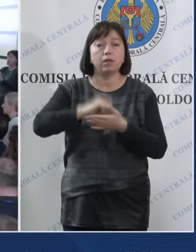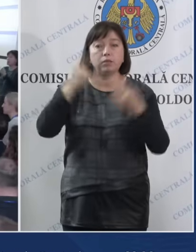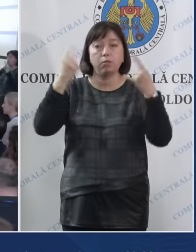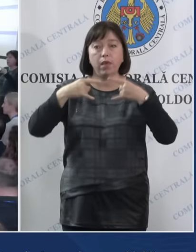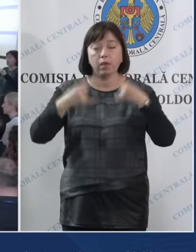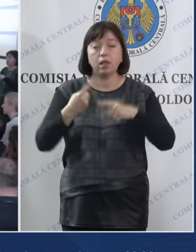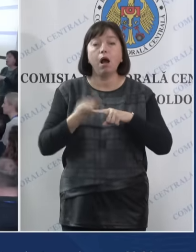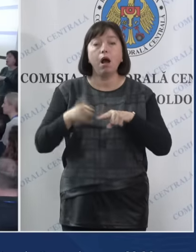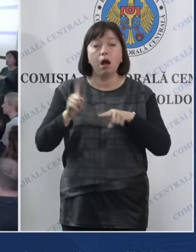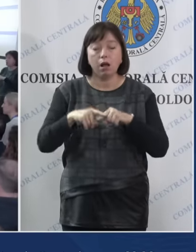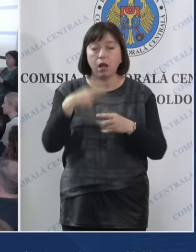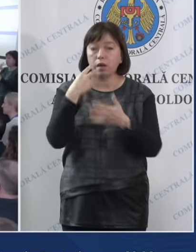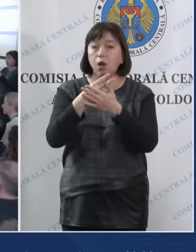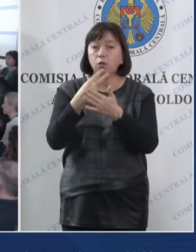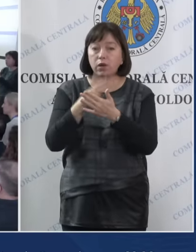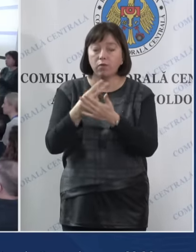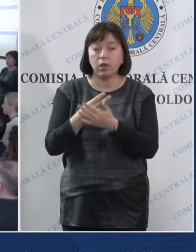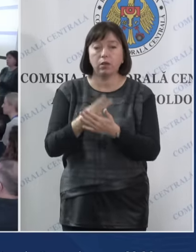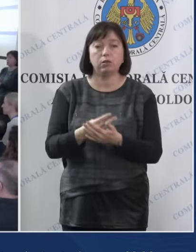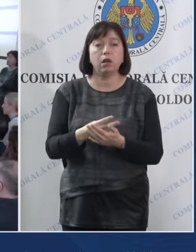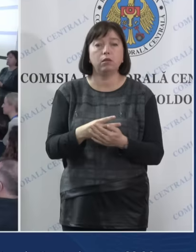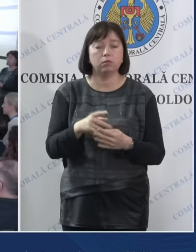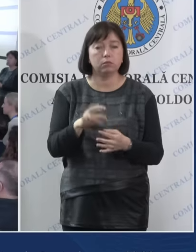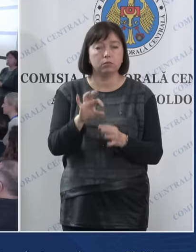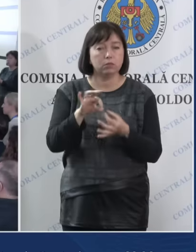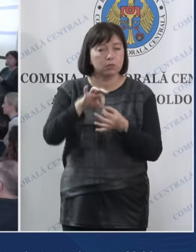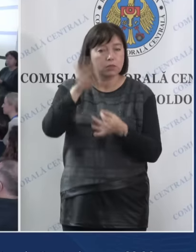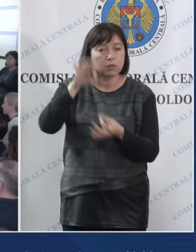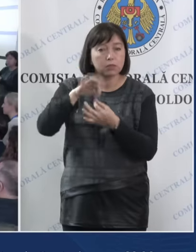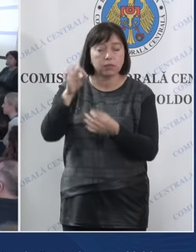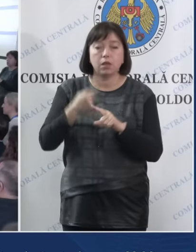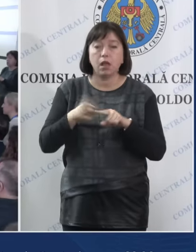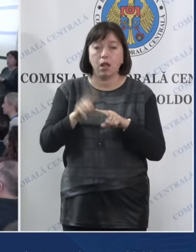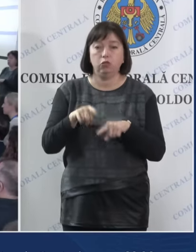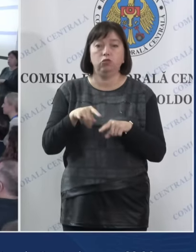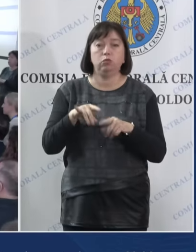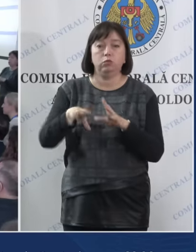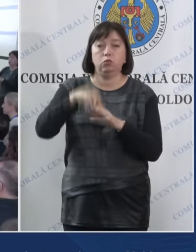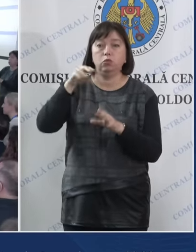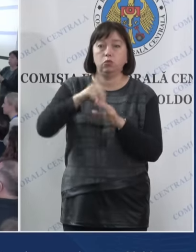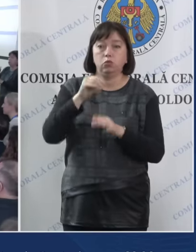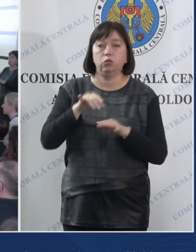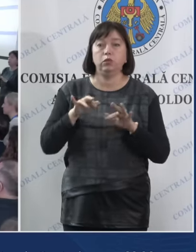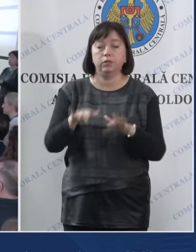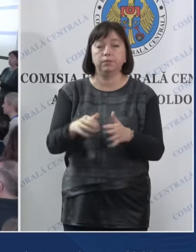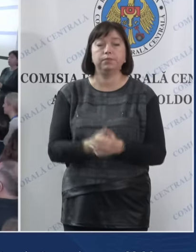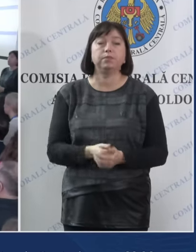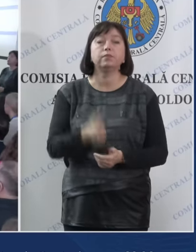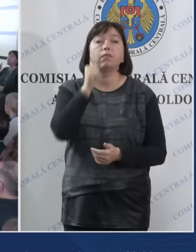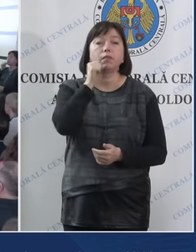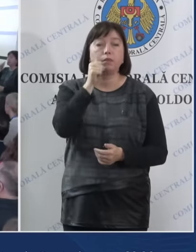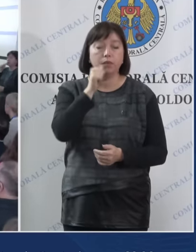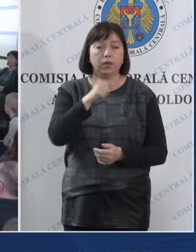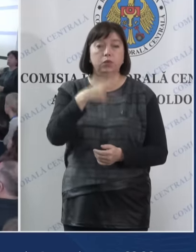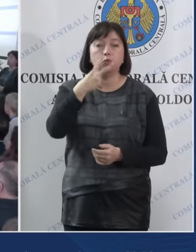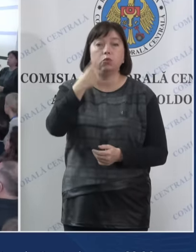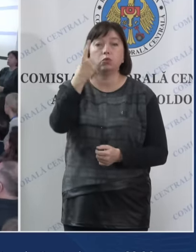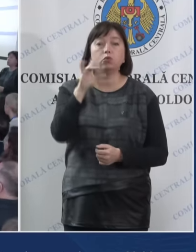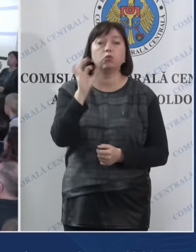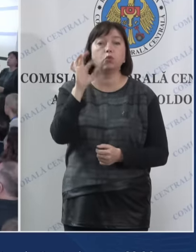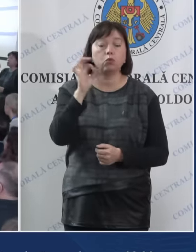care au reflectat în mod obiectiv acest scrutin. Mâine, 21